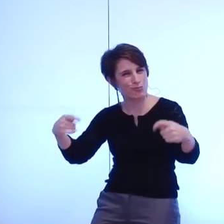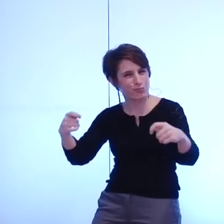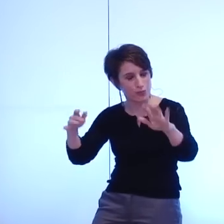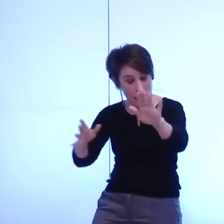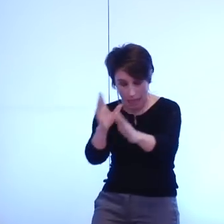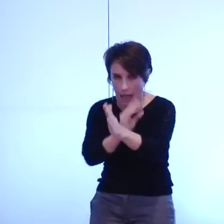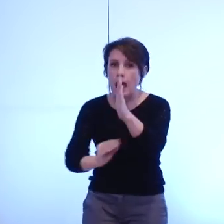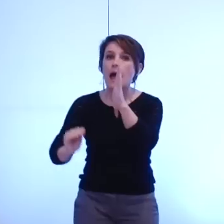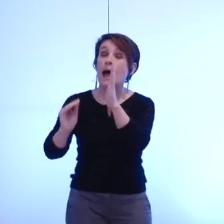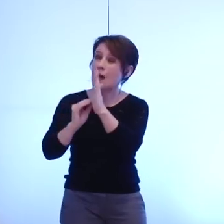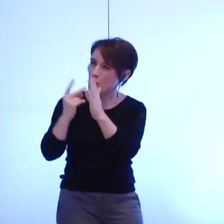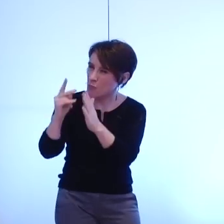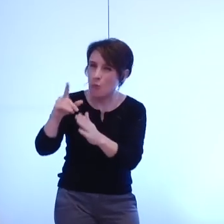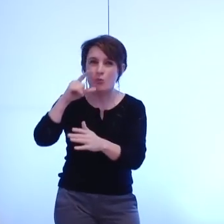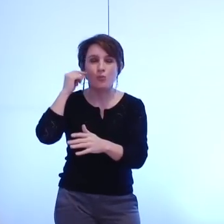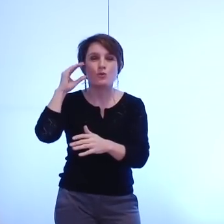de monsieur